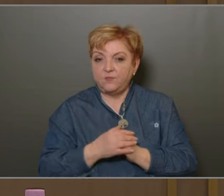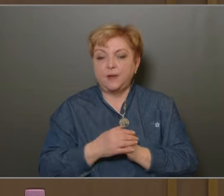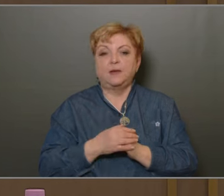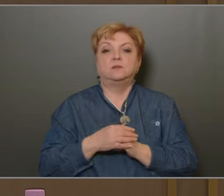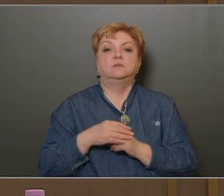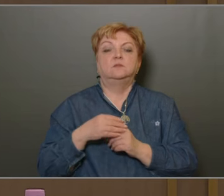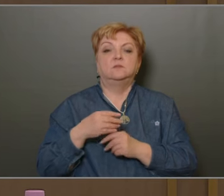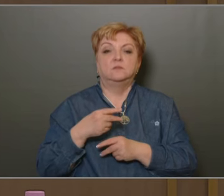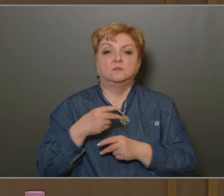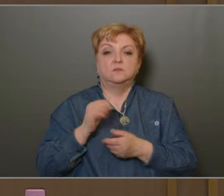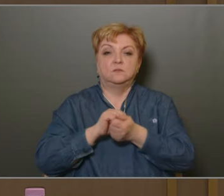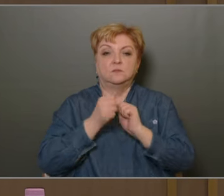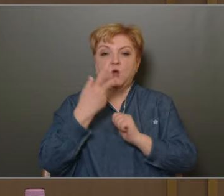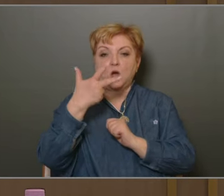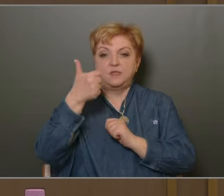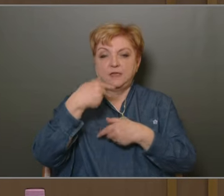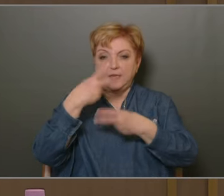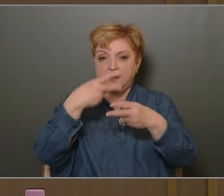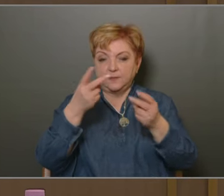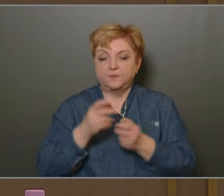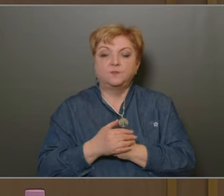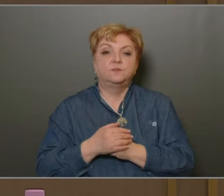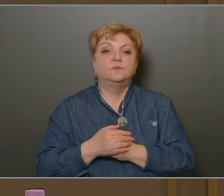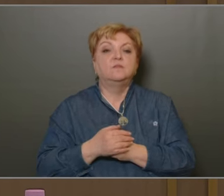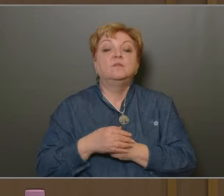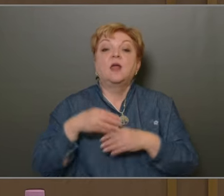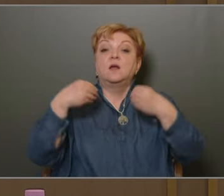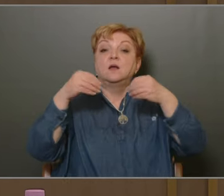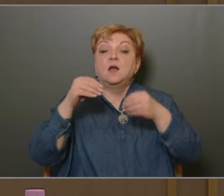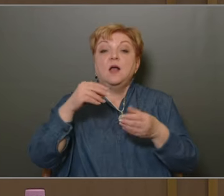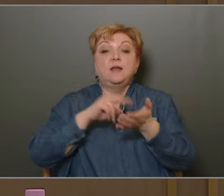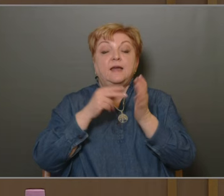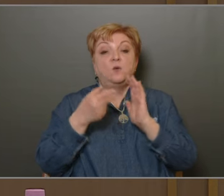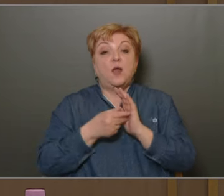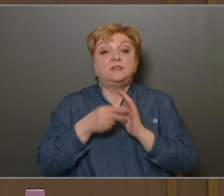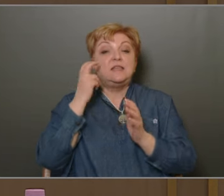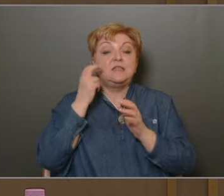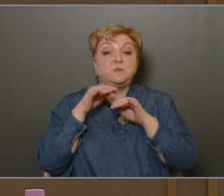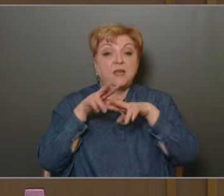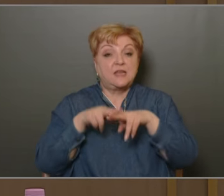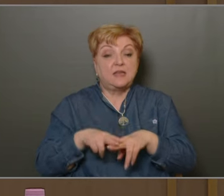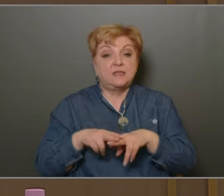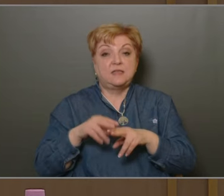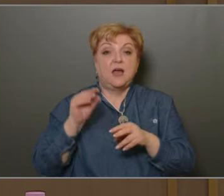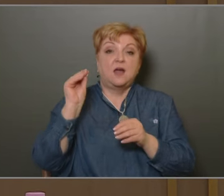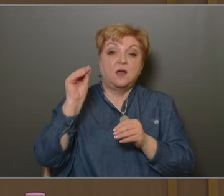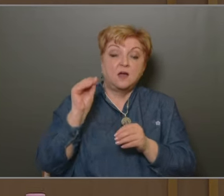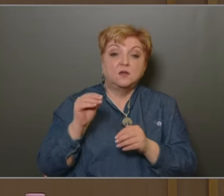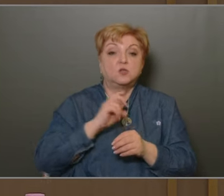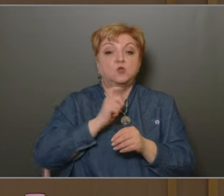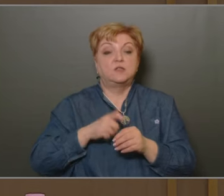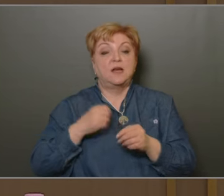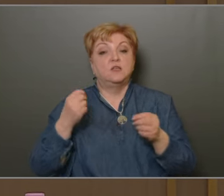-kel megfüldenünk. A beszámolóban számoltatunk a kerületi intézményrendszer közös jellemzőjéről, valamint a szociális